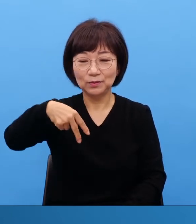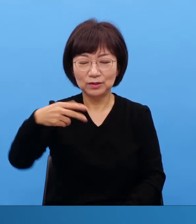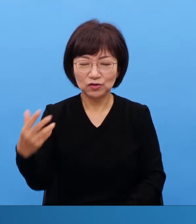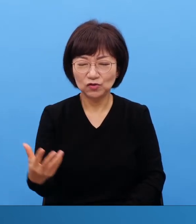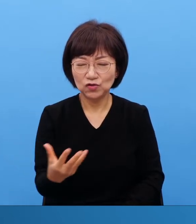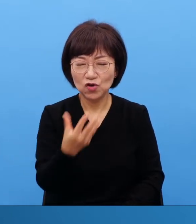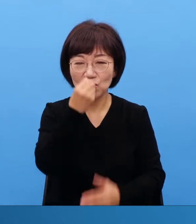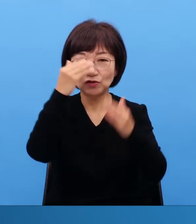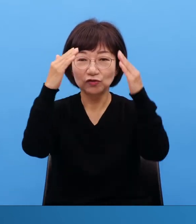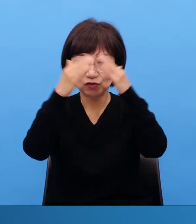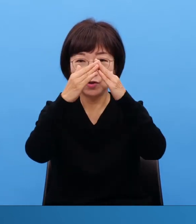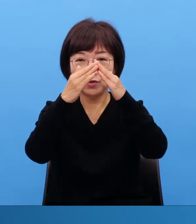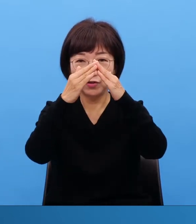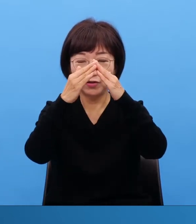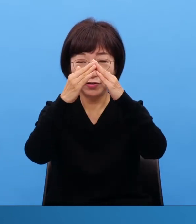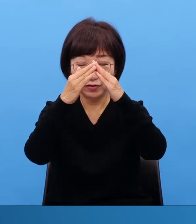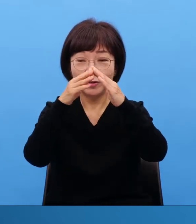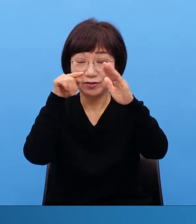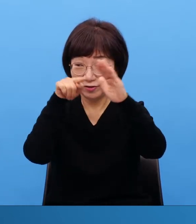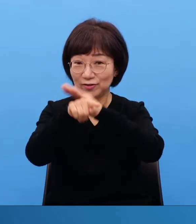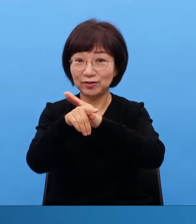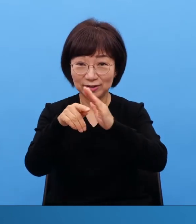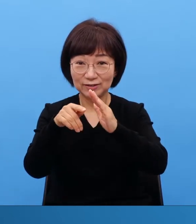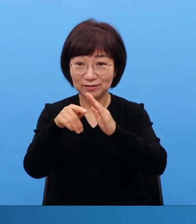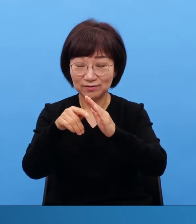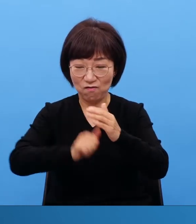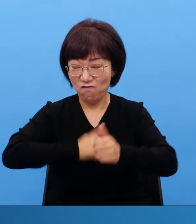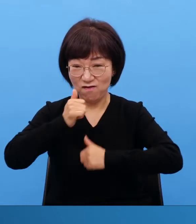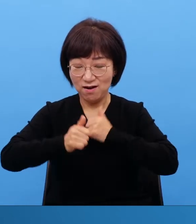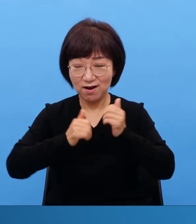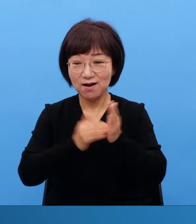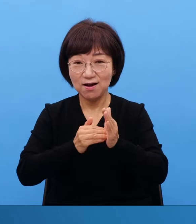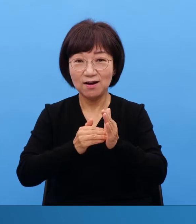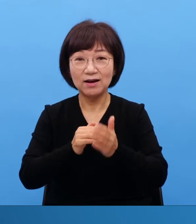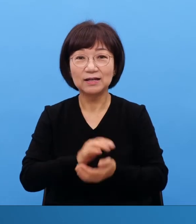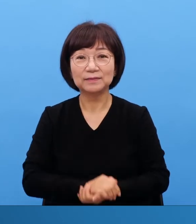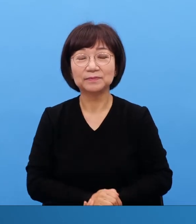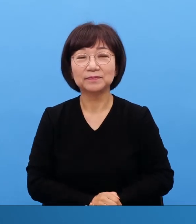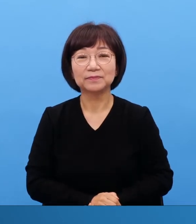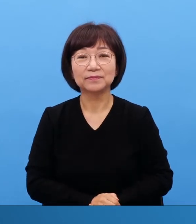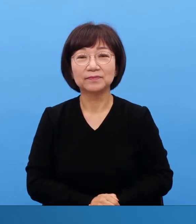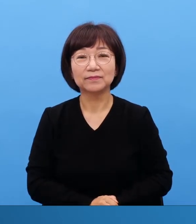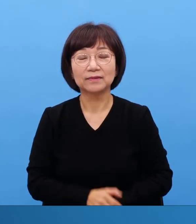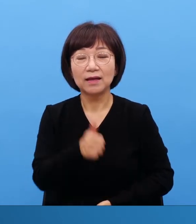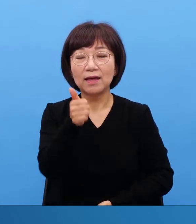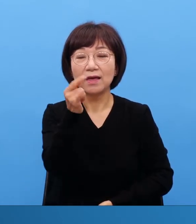이것이 이제 해로시 지은 성전이라고 해서 해로 성전이라고 말하죠